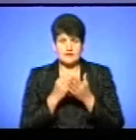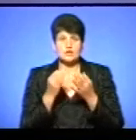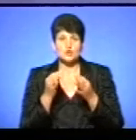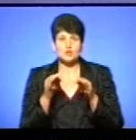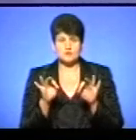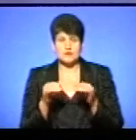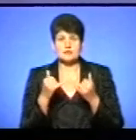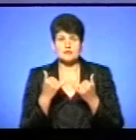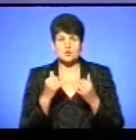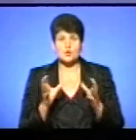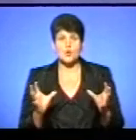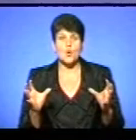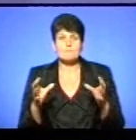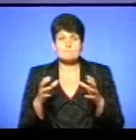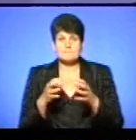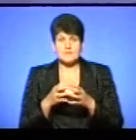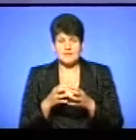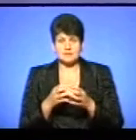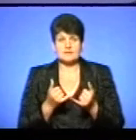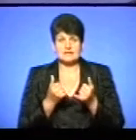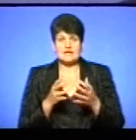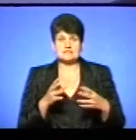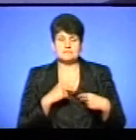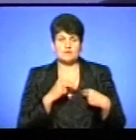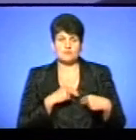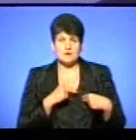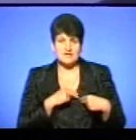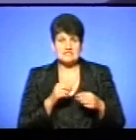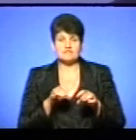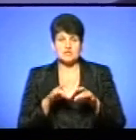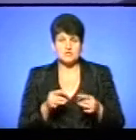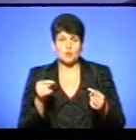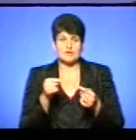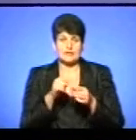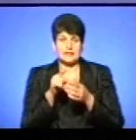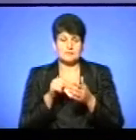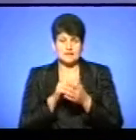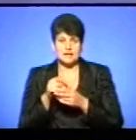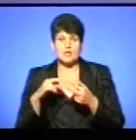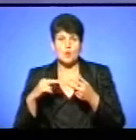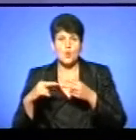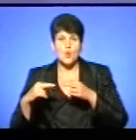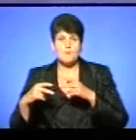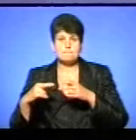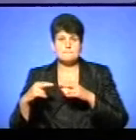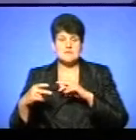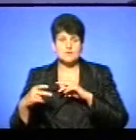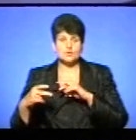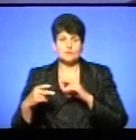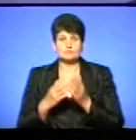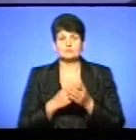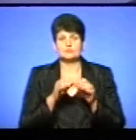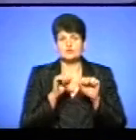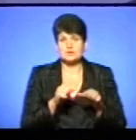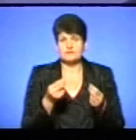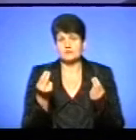сьогодні об'єднуватись для співпраці і вирішення конкретних проблем. В тому числі і обміну ресурсами,